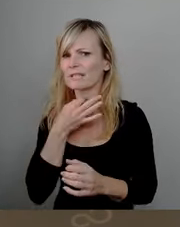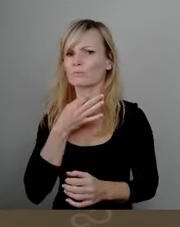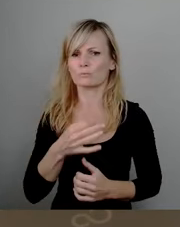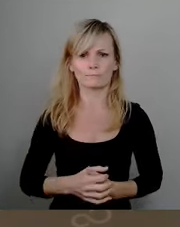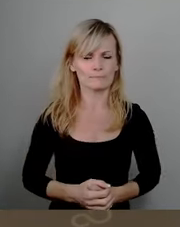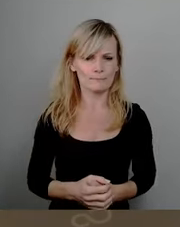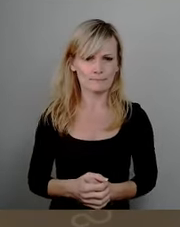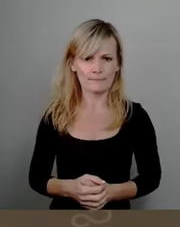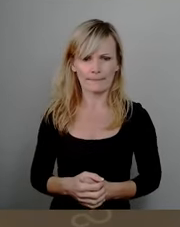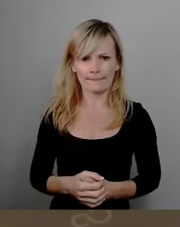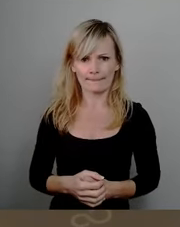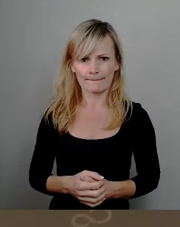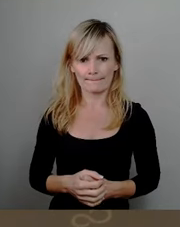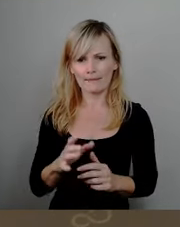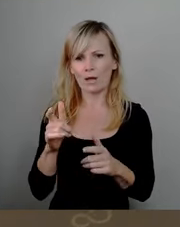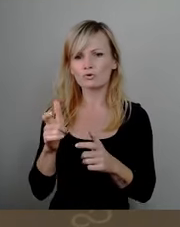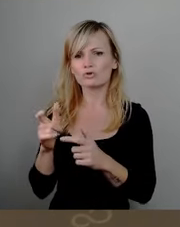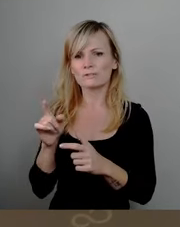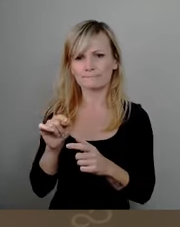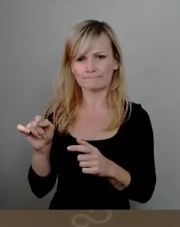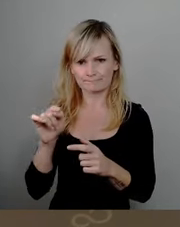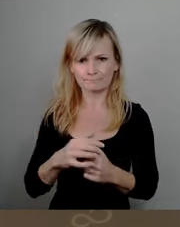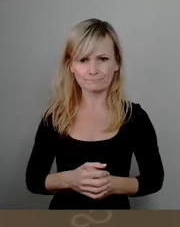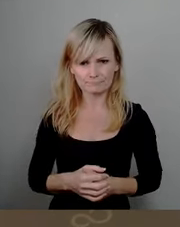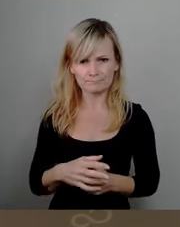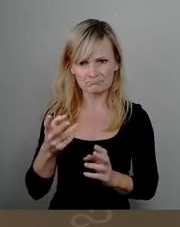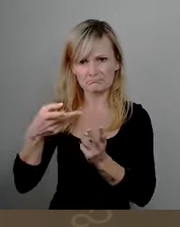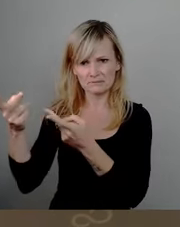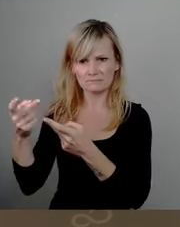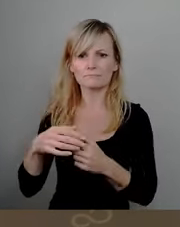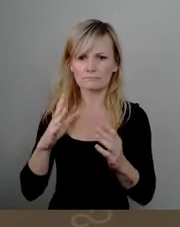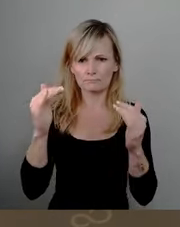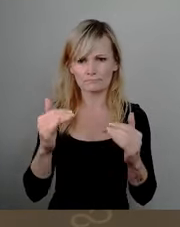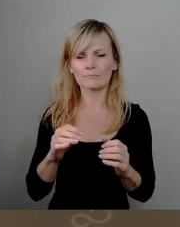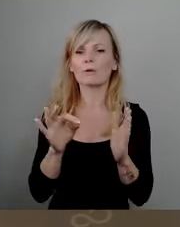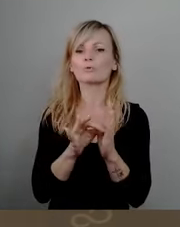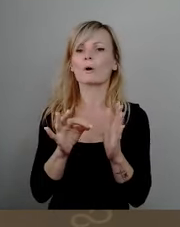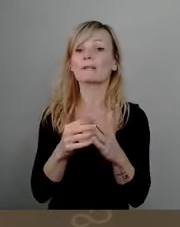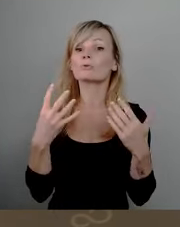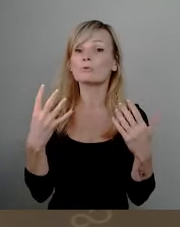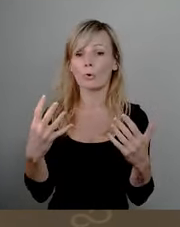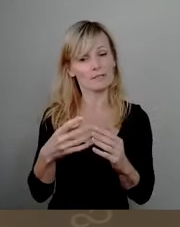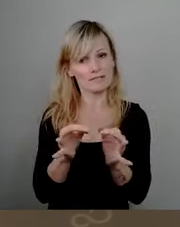Es ist in die Ausschüsse gegangen. dann machen wir weiter. Top 9, Satzung, Festlegung. Schöneinigungsgebühren-Satzung. Dank.